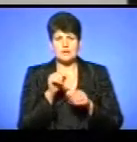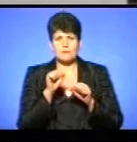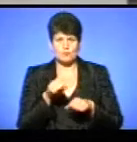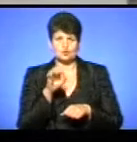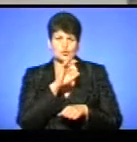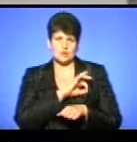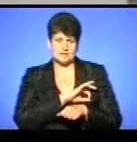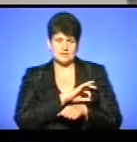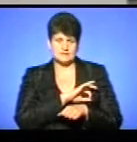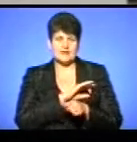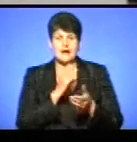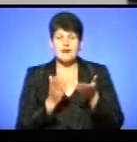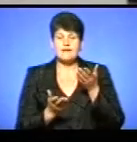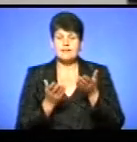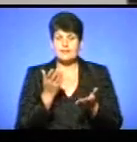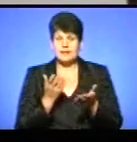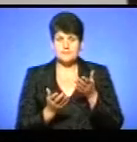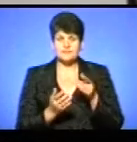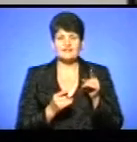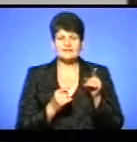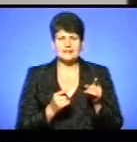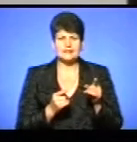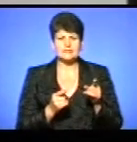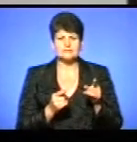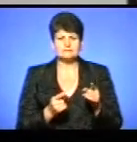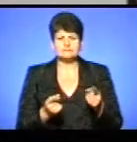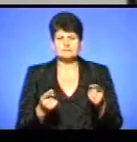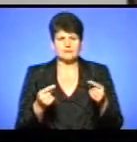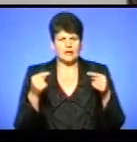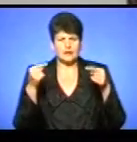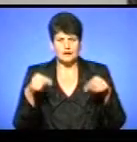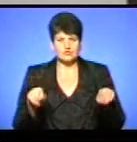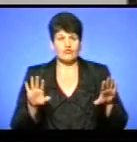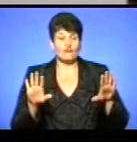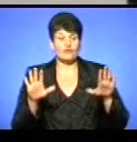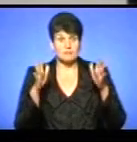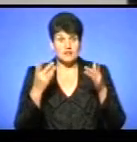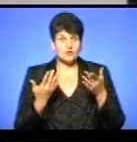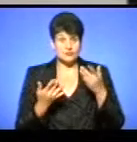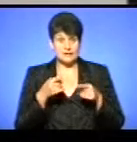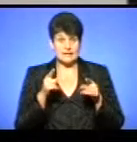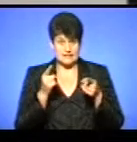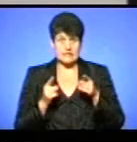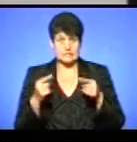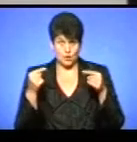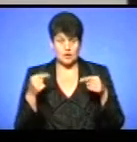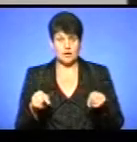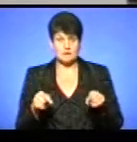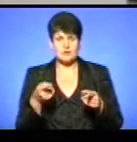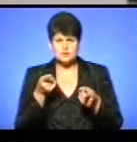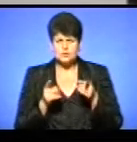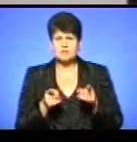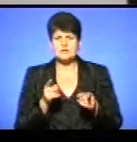скористатися, але в таких кризових випадках, як вони описують, якщо вони дійсно кризові і якщо